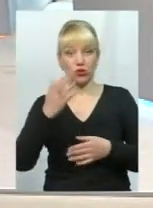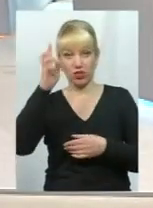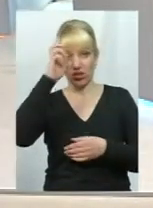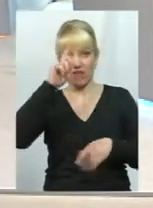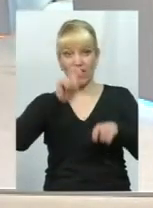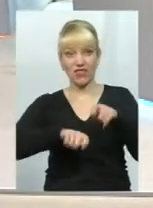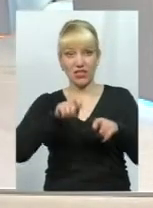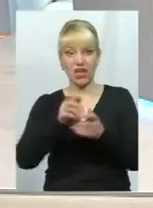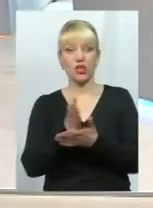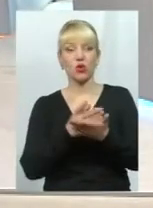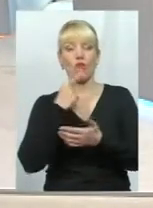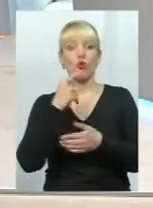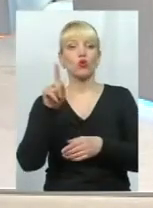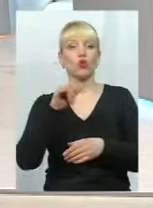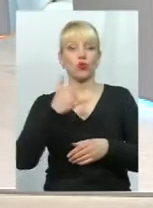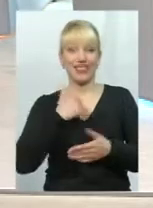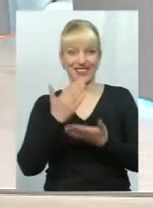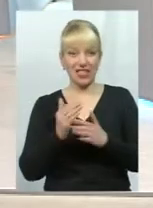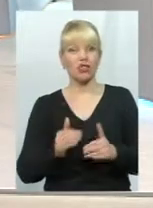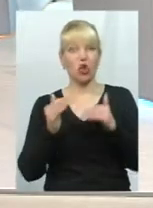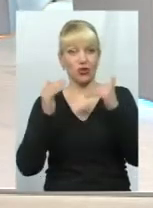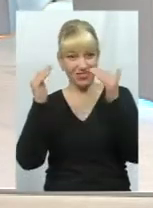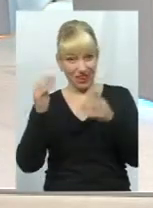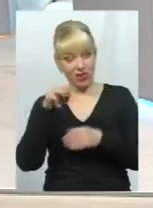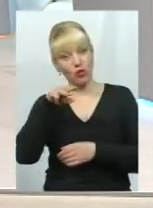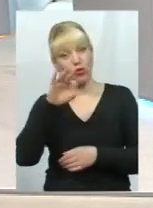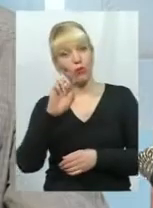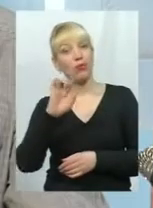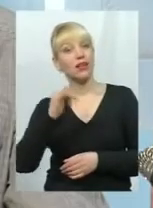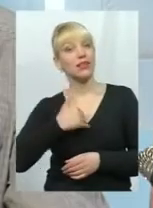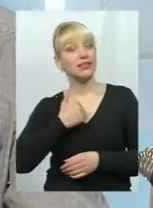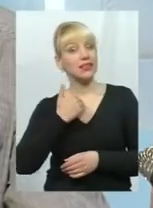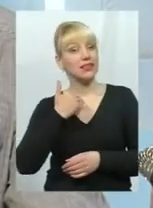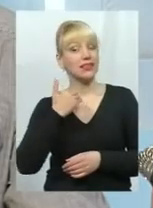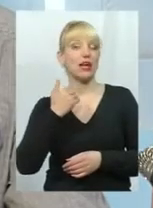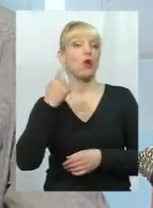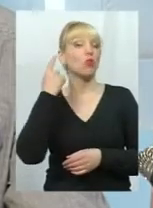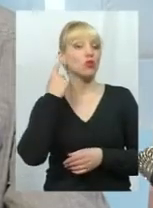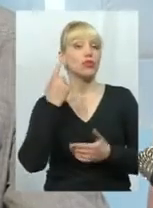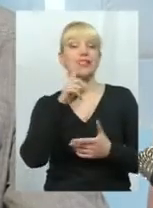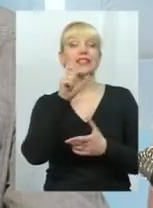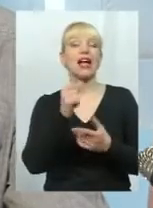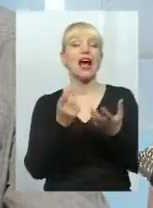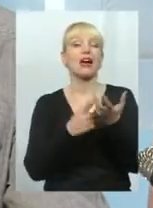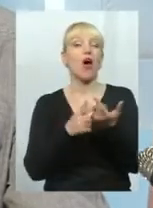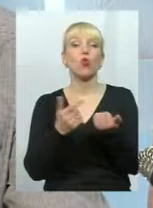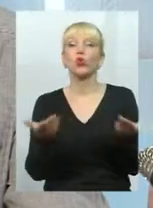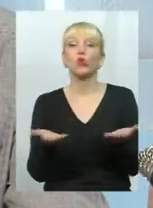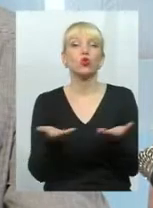фіскальна служба каже, що в нас є зростання, то хотілося б завжди чути, за рахунок чого ці зростання. Ми